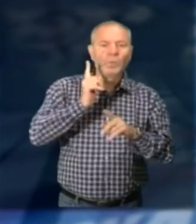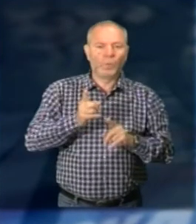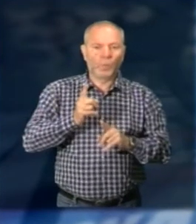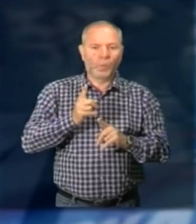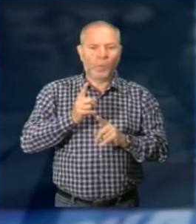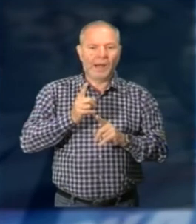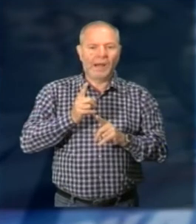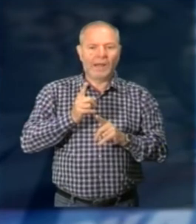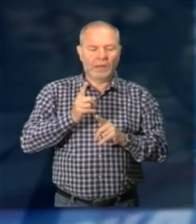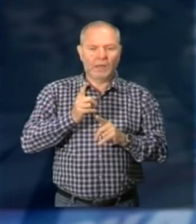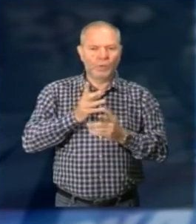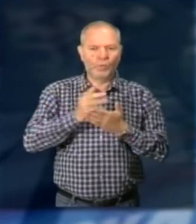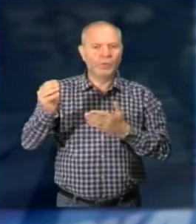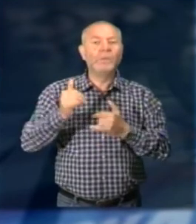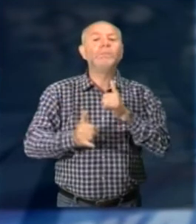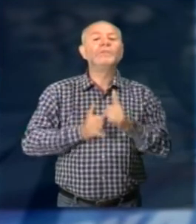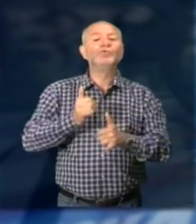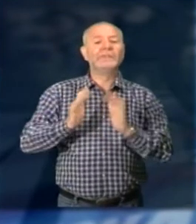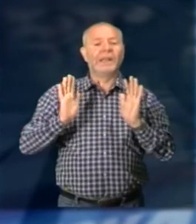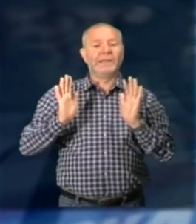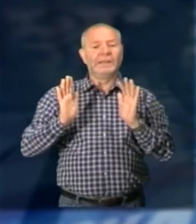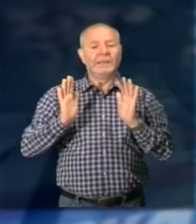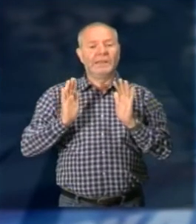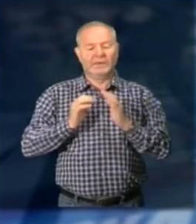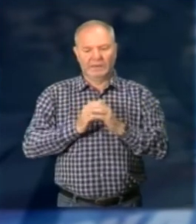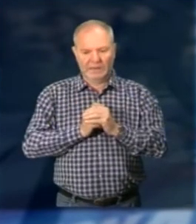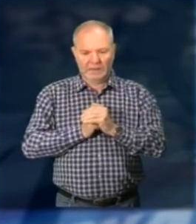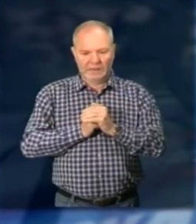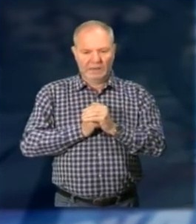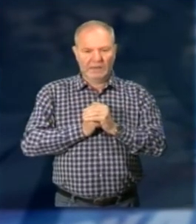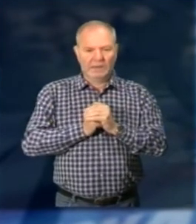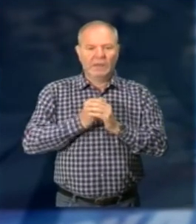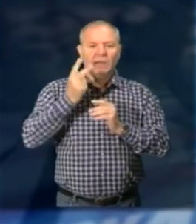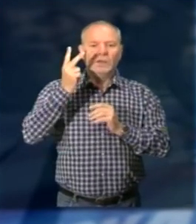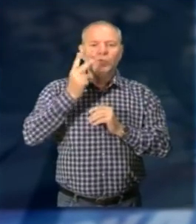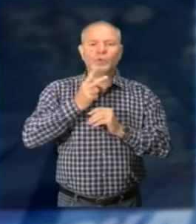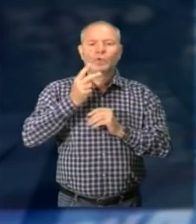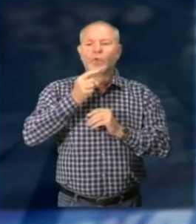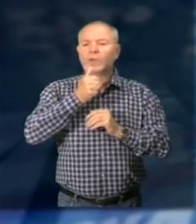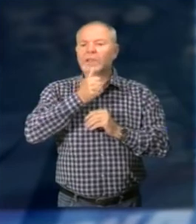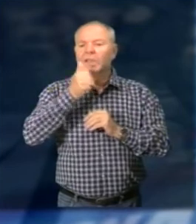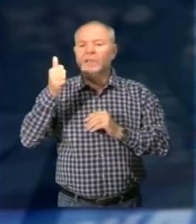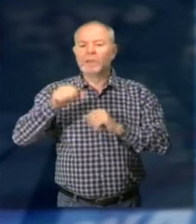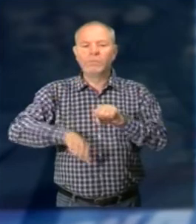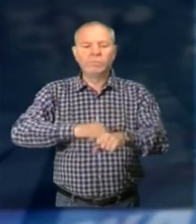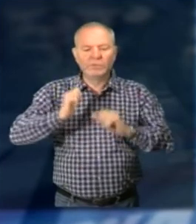strada Perché è rivolta a tutte le biciclette, ecco, non vorrei si cadesse nell'equivoco che sia rivolta solamente a chi va con la bici da corso o con la mountain bike È